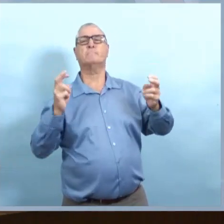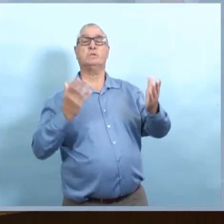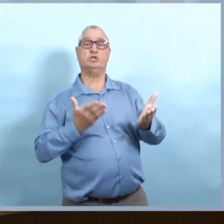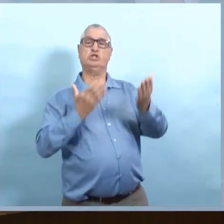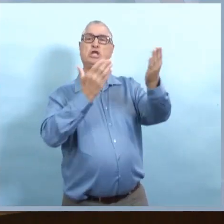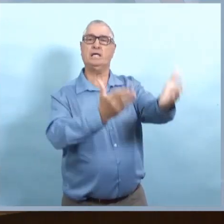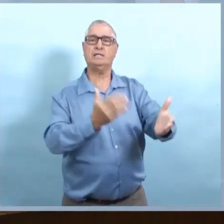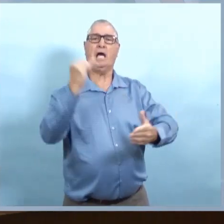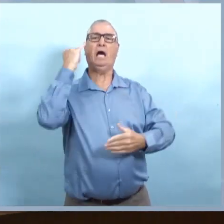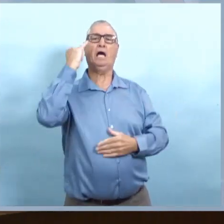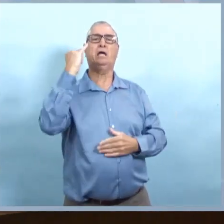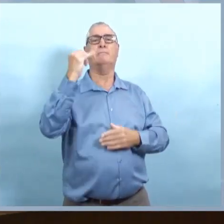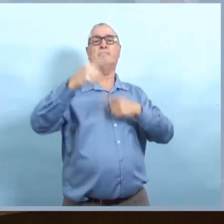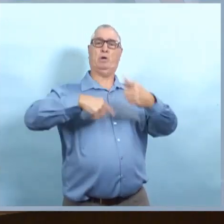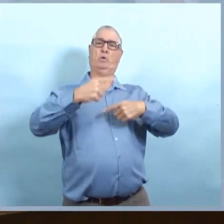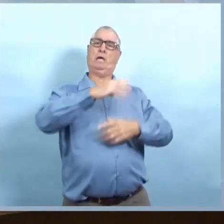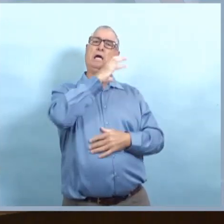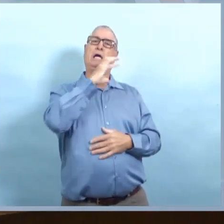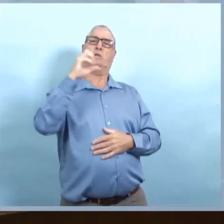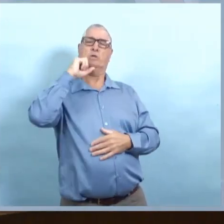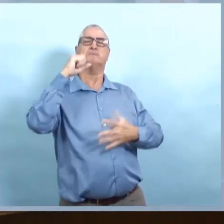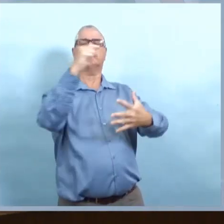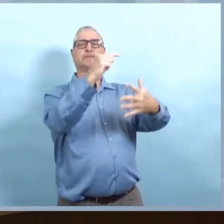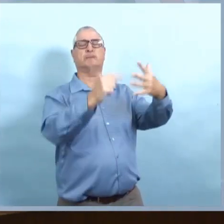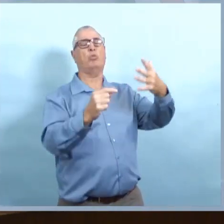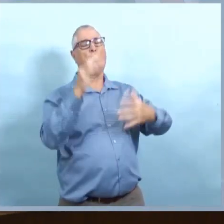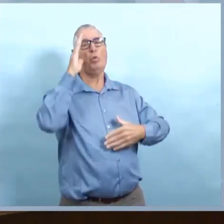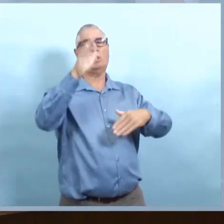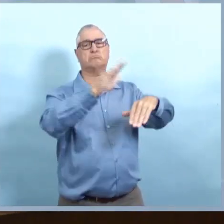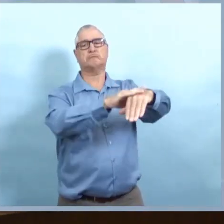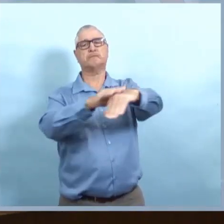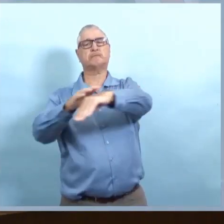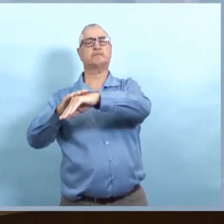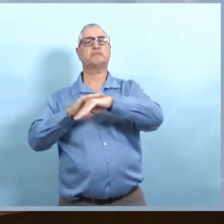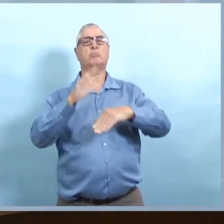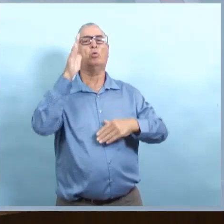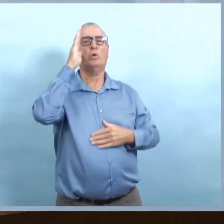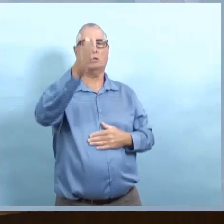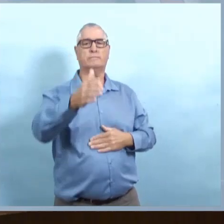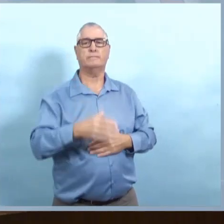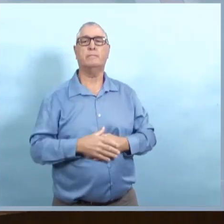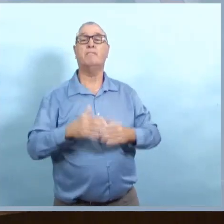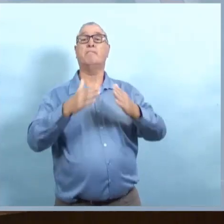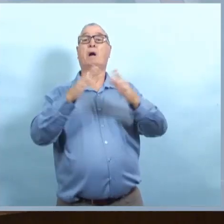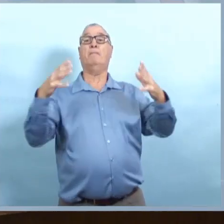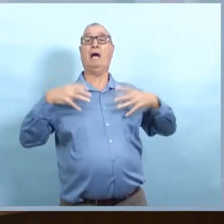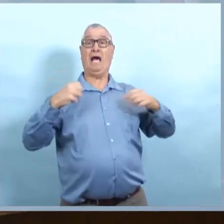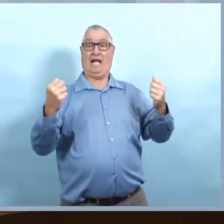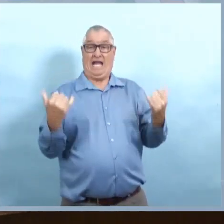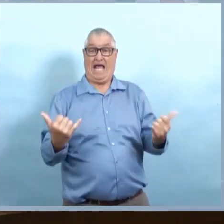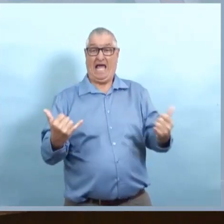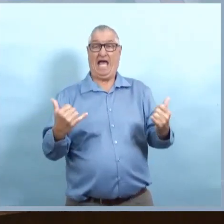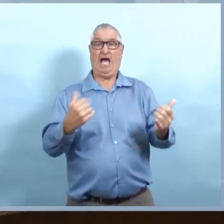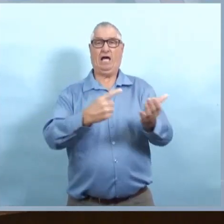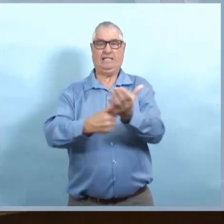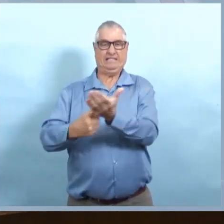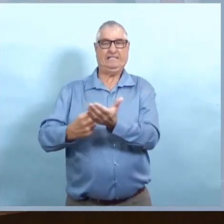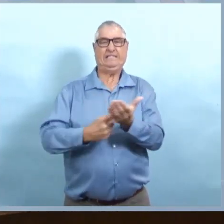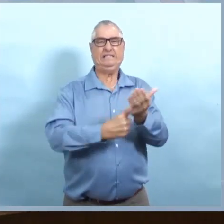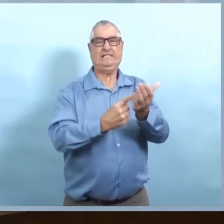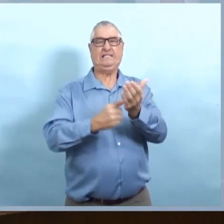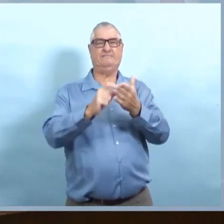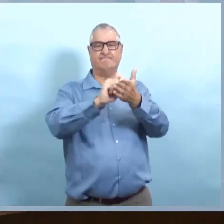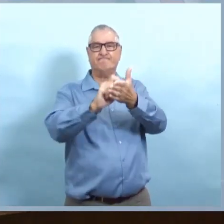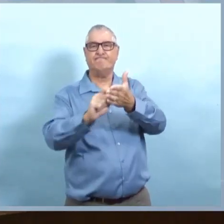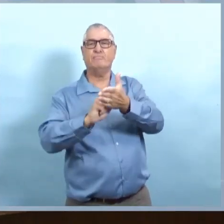un plan le plus rapidement possible. Les mesures fondamentales allaient toujours s'appliquer et nous aurons des directives précises à ce sujet. Je